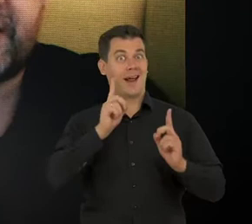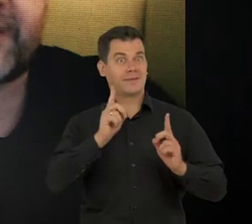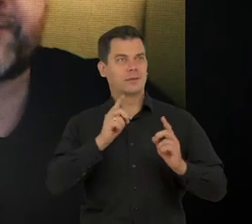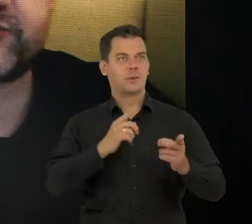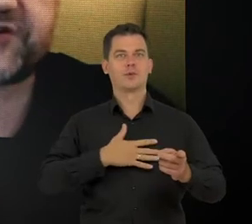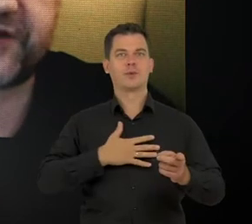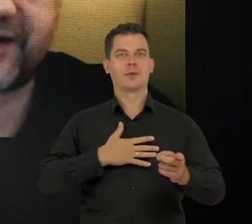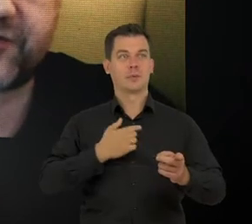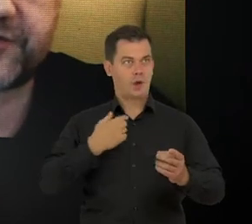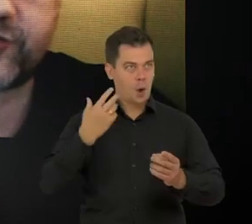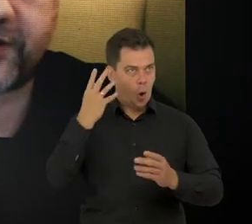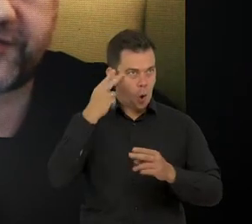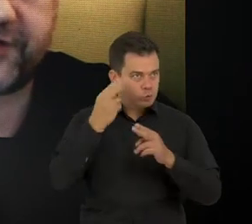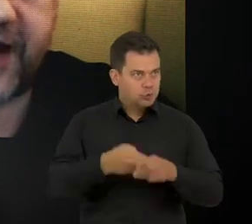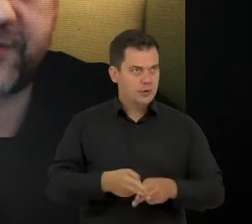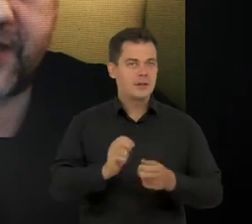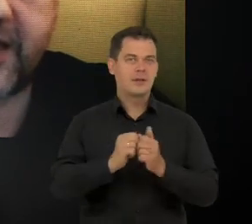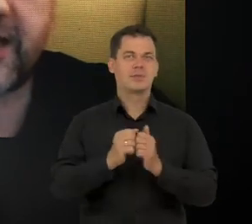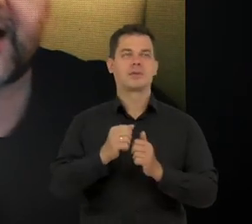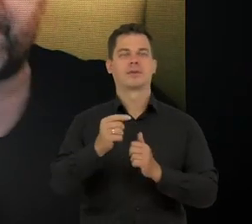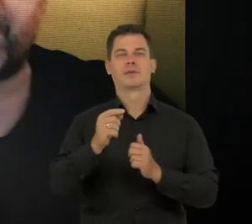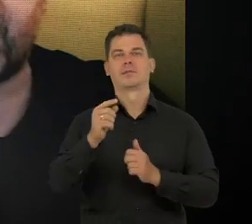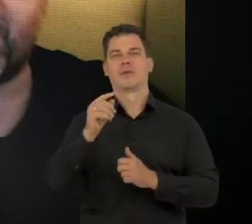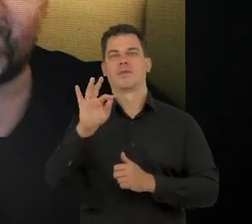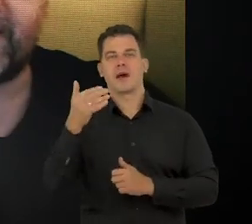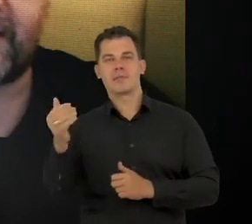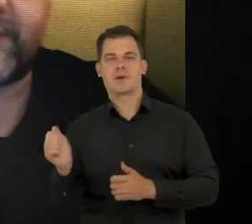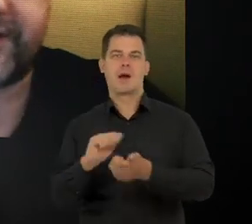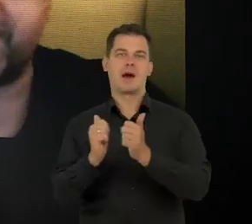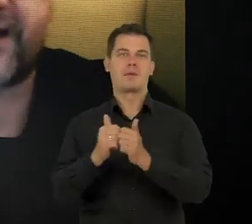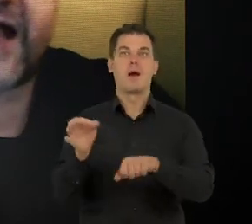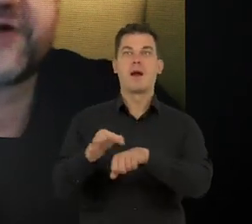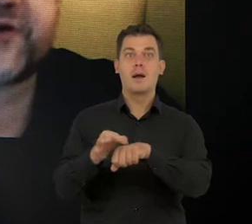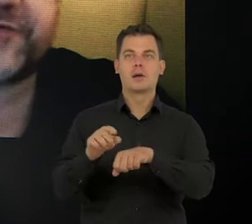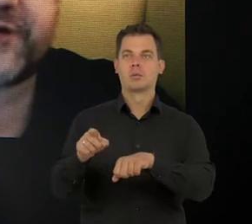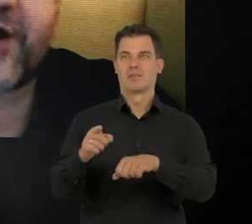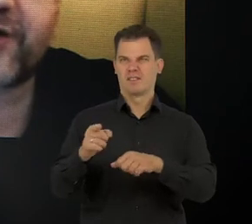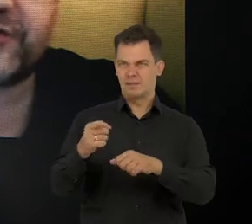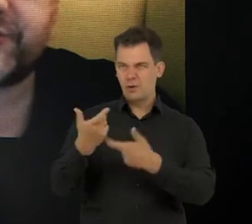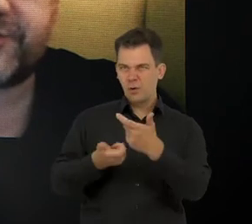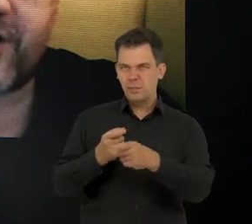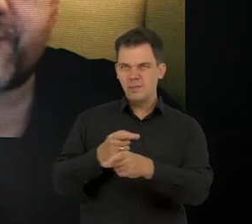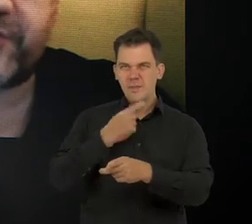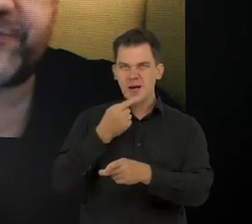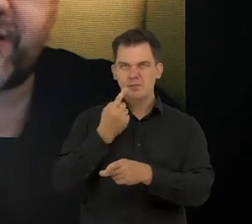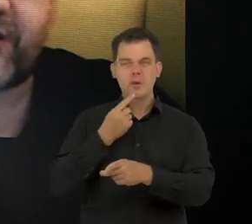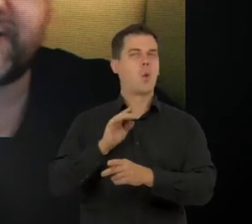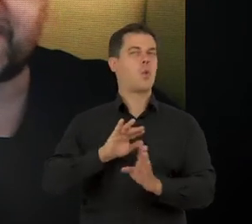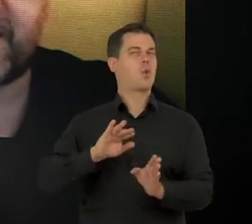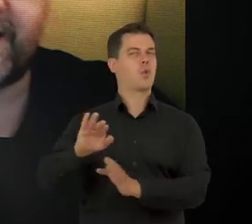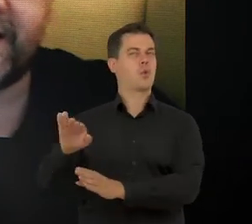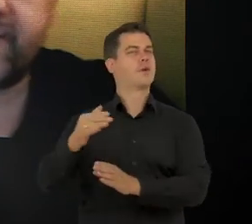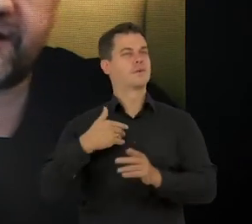kiedy mamy poczucie, że nie daliśmy się usłuchać w big farmie albo jakimś lekarzom, którzy biorą ponoć